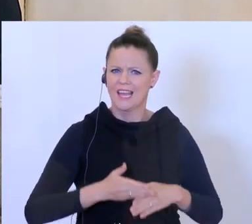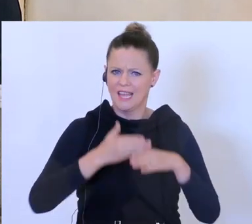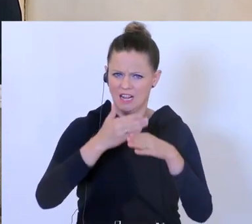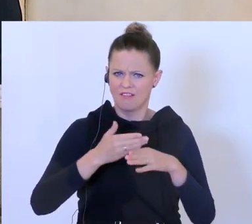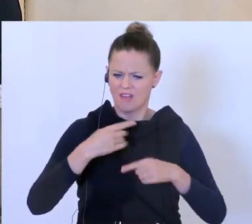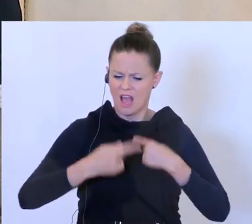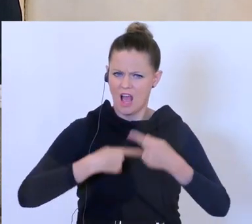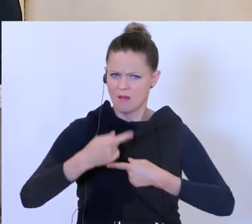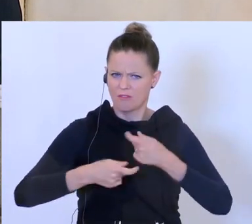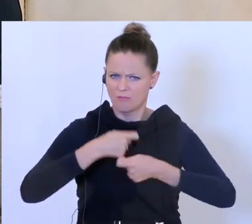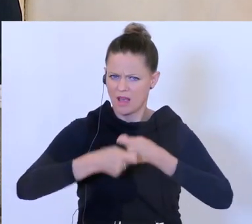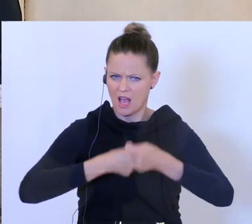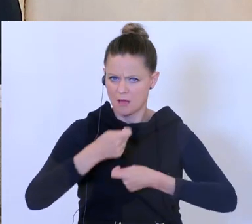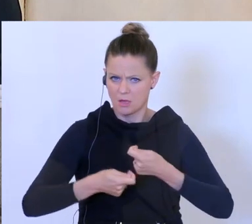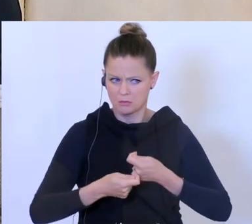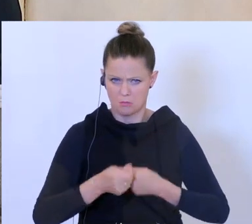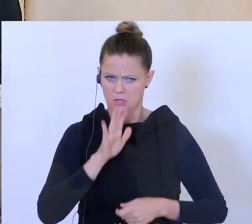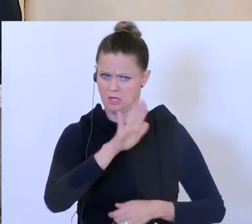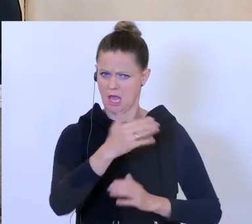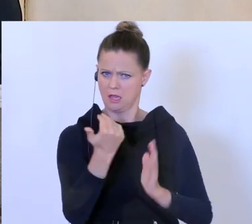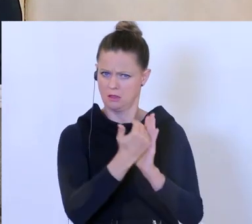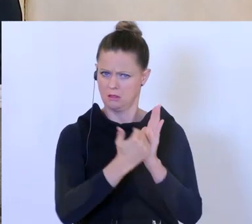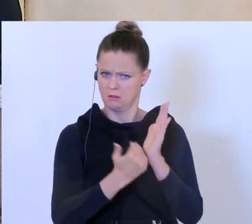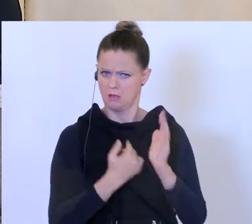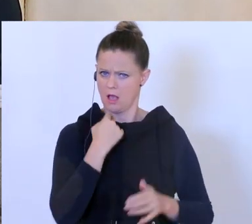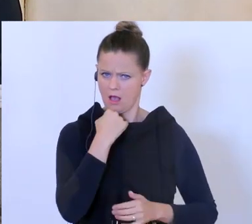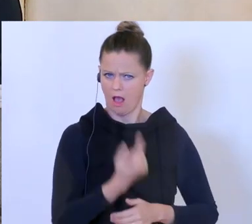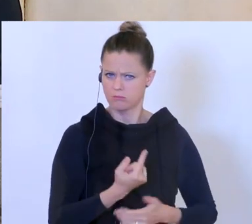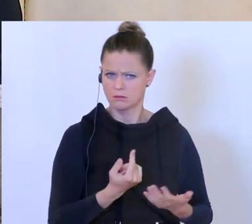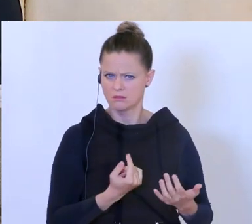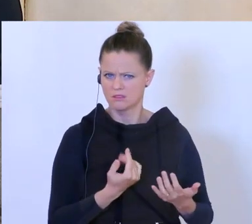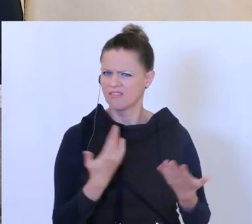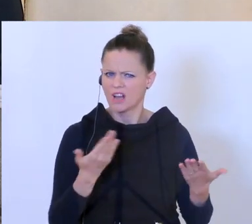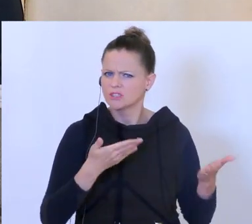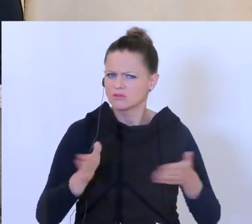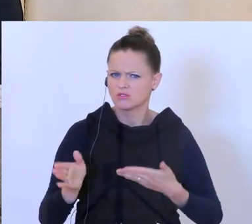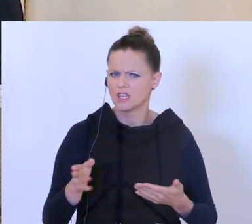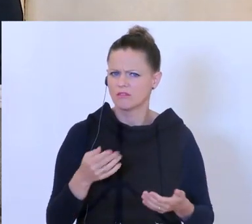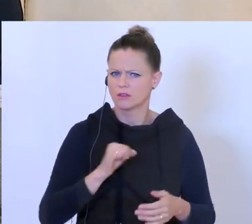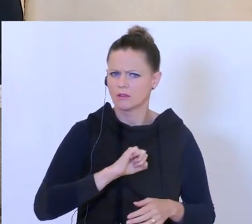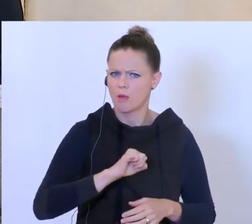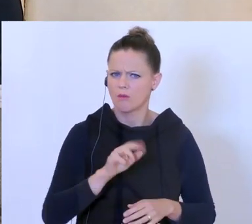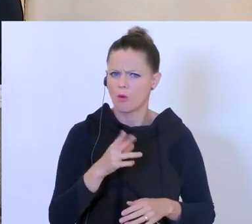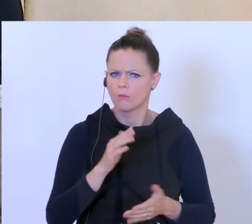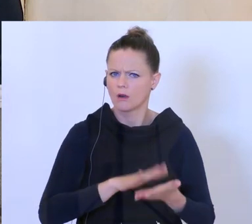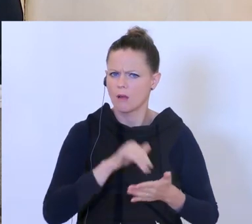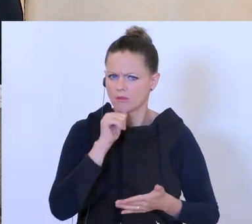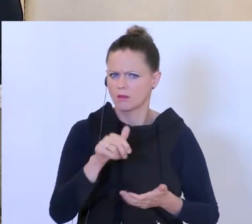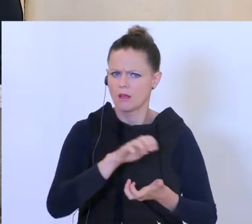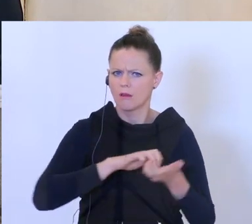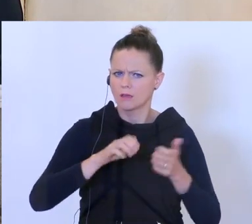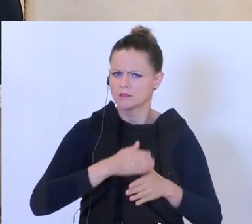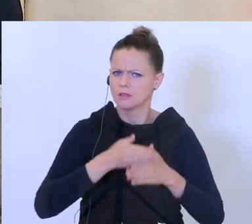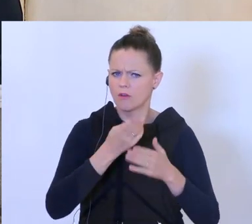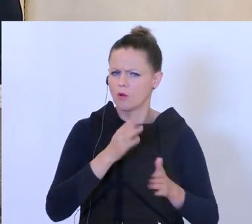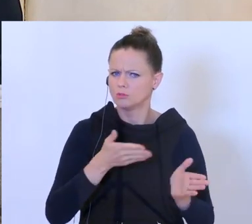Vorgaben, an denen das allenfalls scheitert. Können Sie sagen, woran Sie da scheitern, also bei der Geschwindigkeit der Abwicklung der Krisenhilfen?